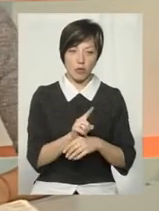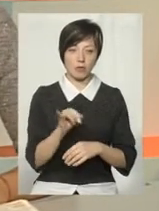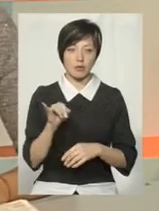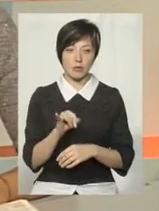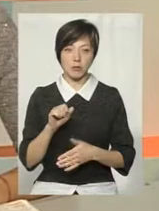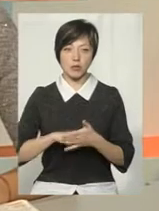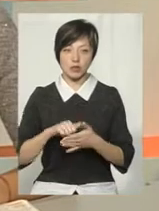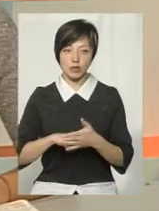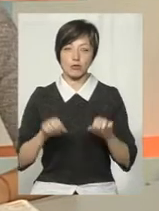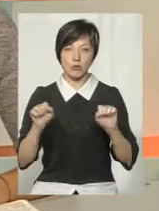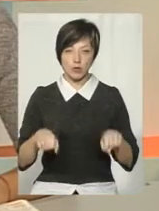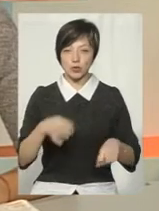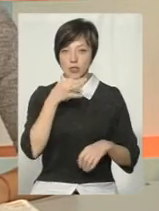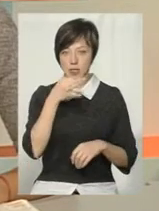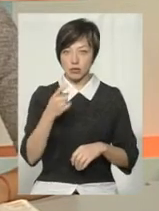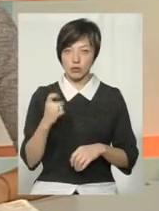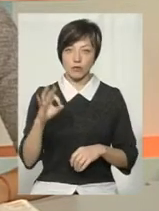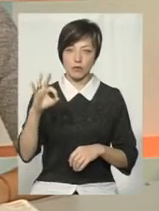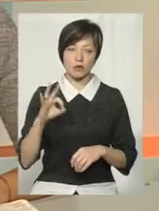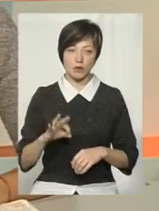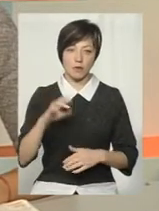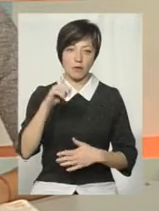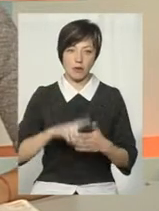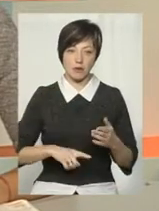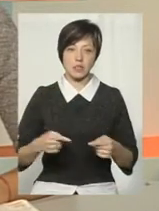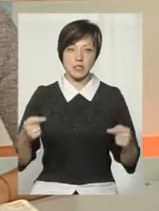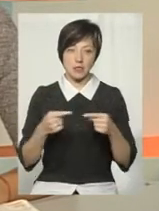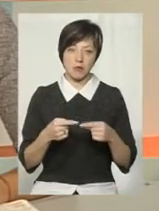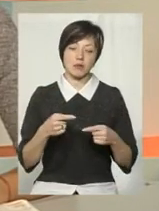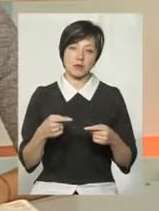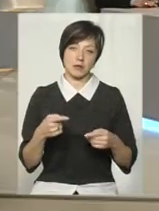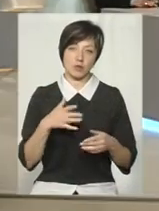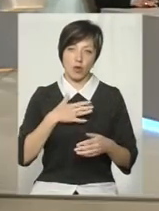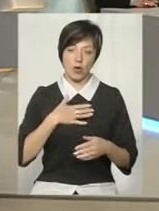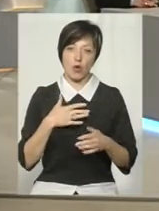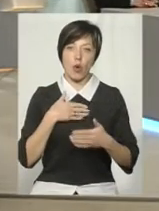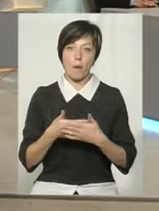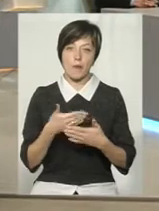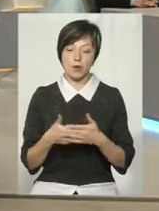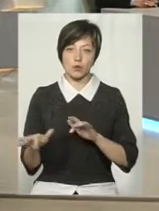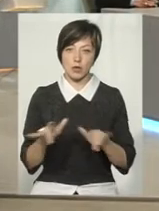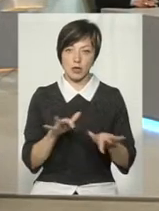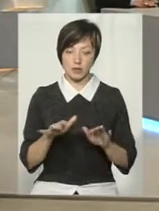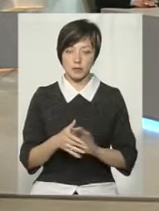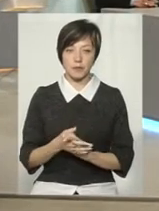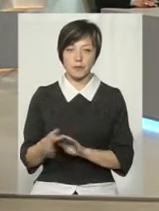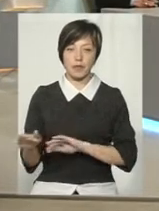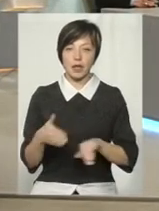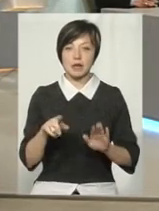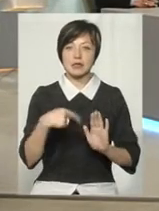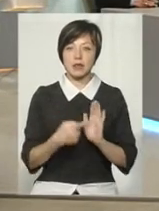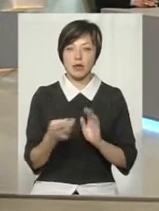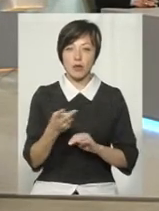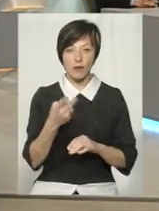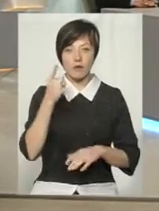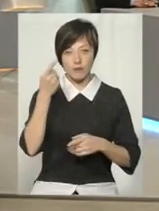причину, може стверджуватися з 100% впевненістю, що саме з громадською діяльністю. Тепер запитання до обох. Можливо, вам